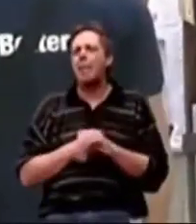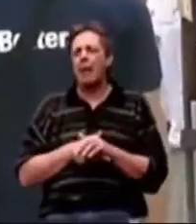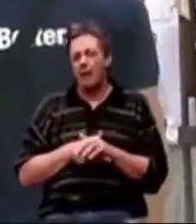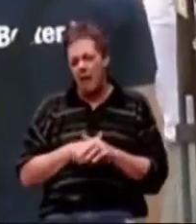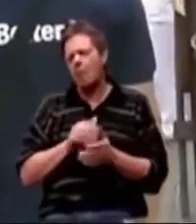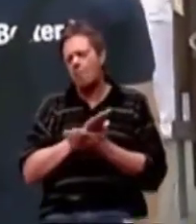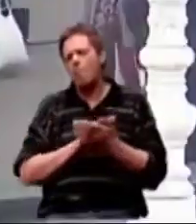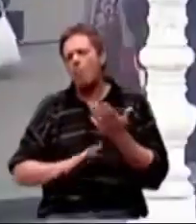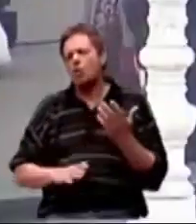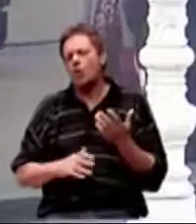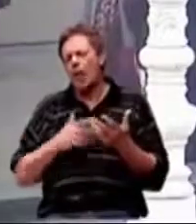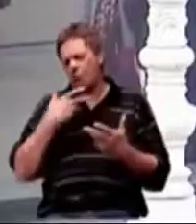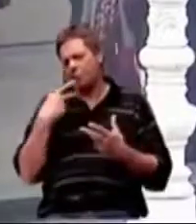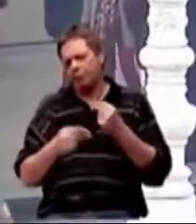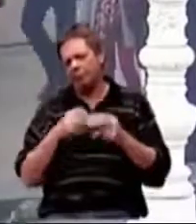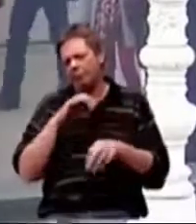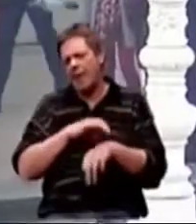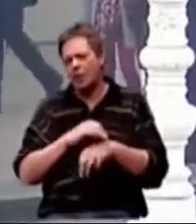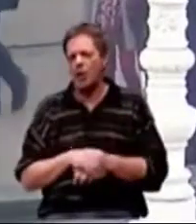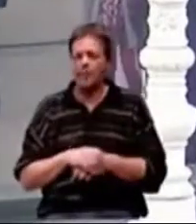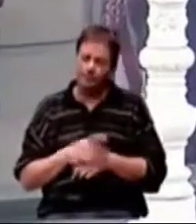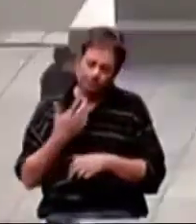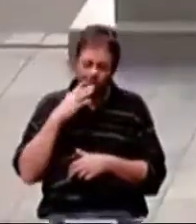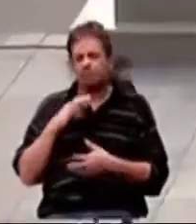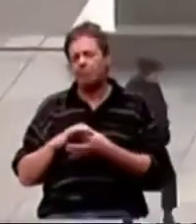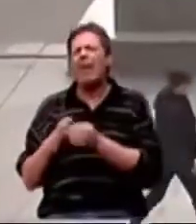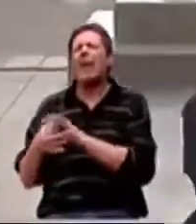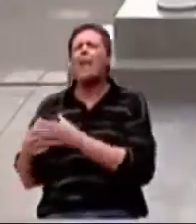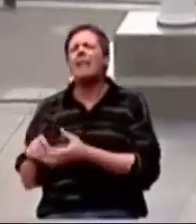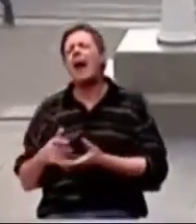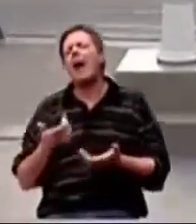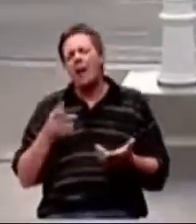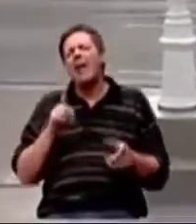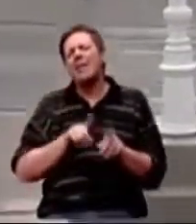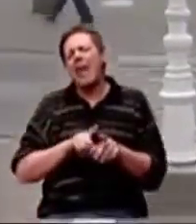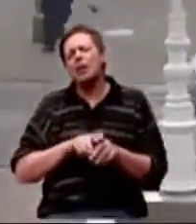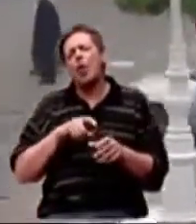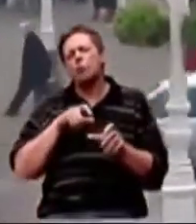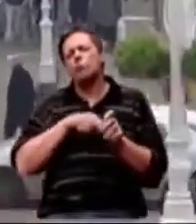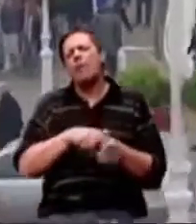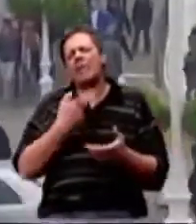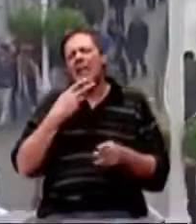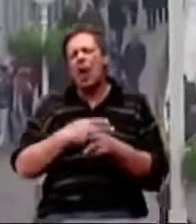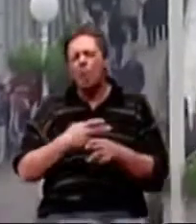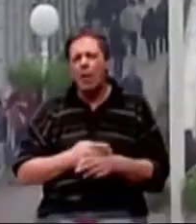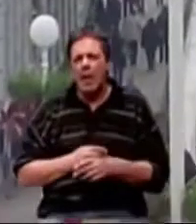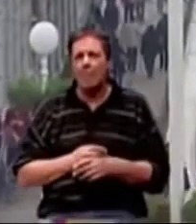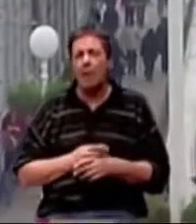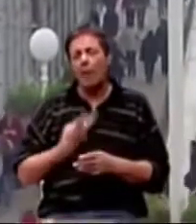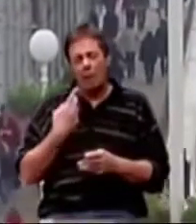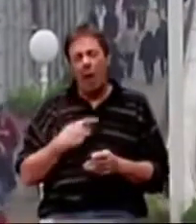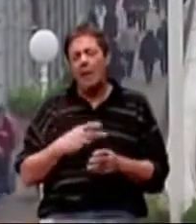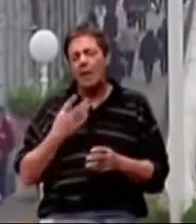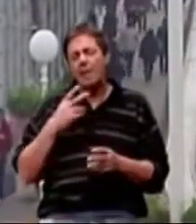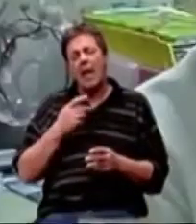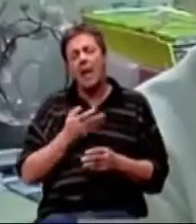lječenje sa antidementivima. Genetika je također jedan od faktora koji može biti povezan sa oboljenjem, a nisu isključeni ni slučajevi više oboljelih